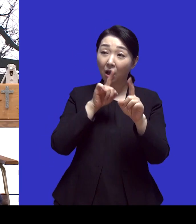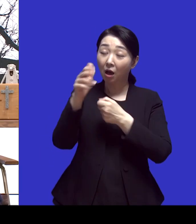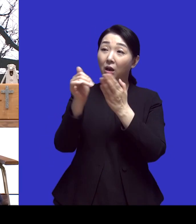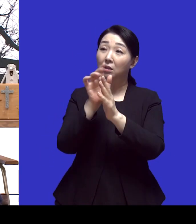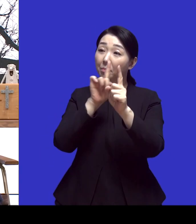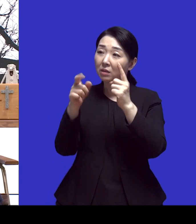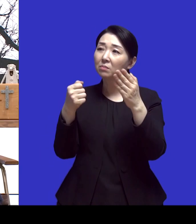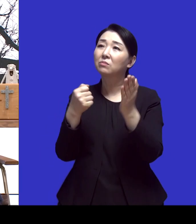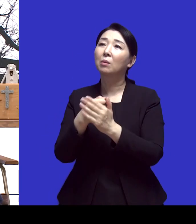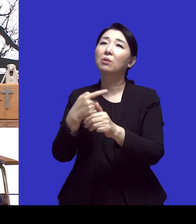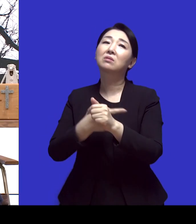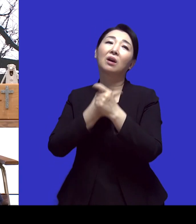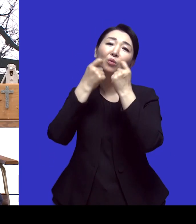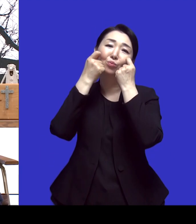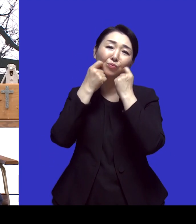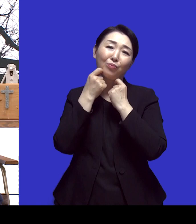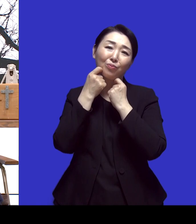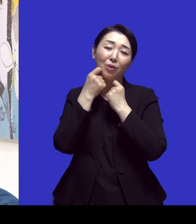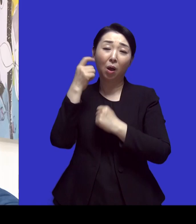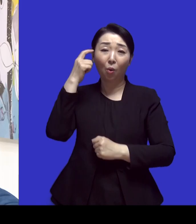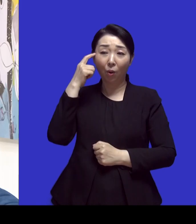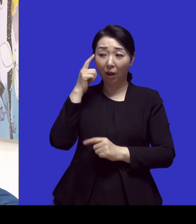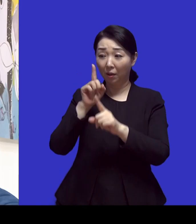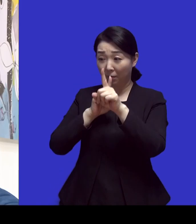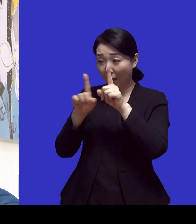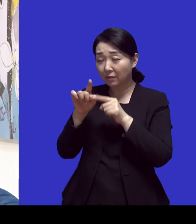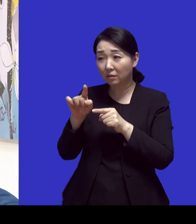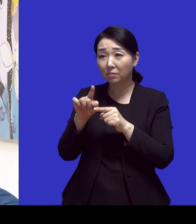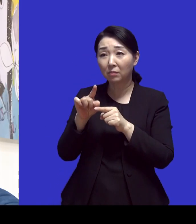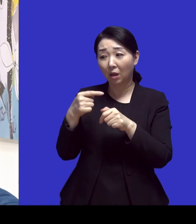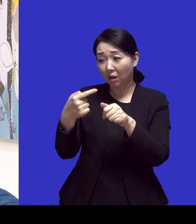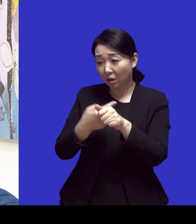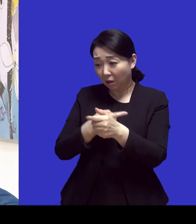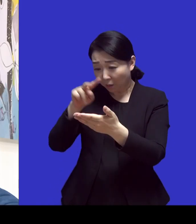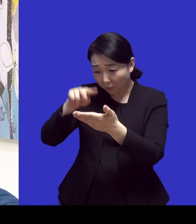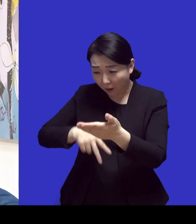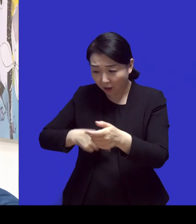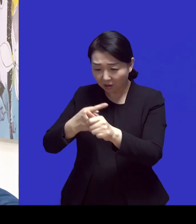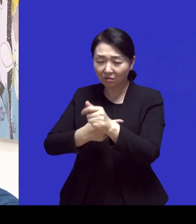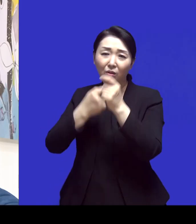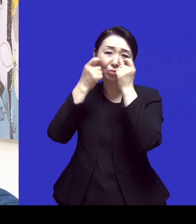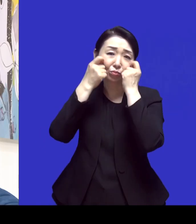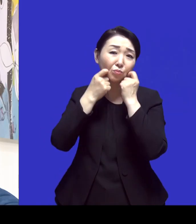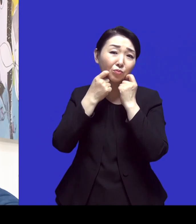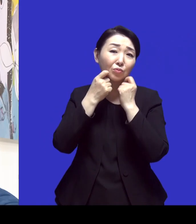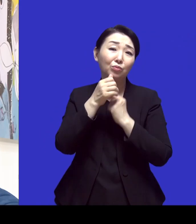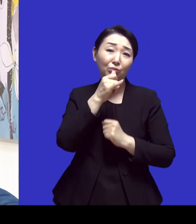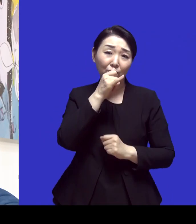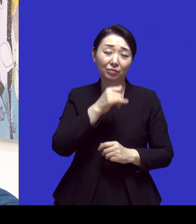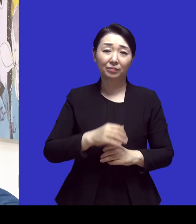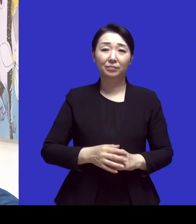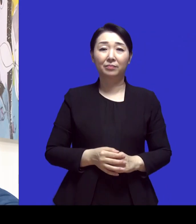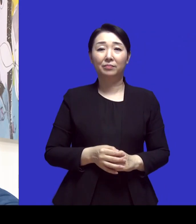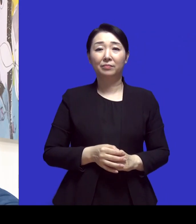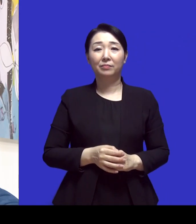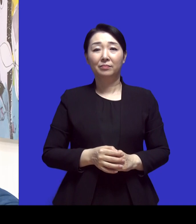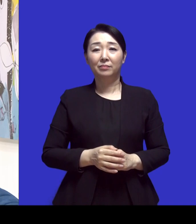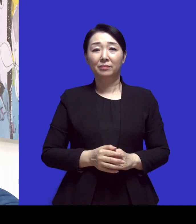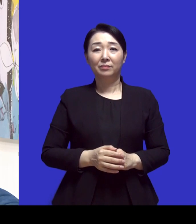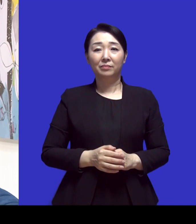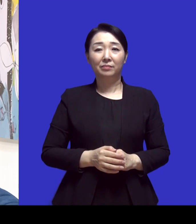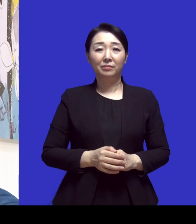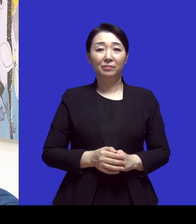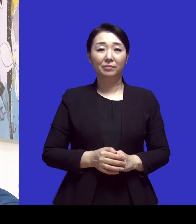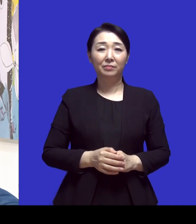되더라고요 그냥 말씀이 눈물이 나는 거예요 읽는데 그래서 그리고 이게